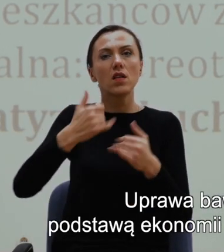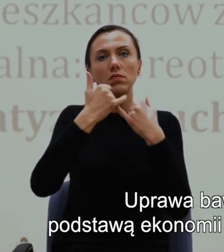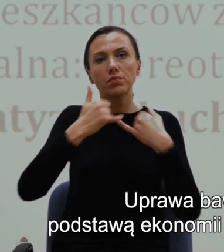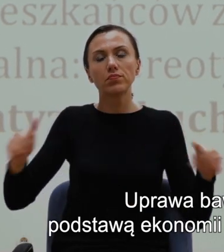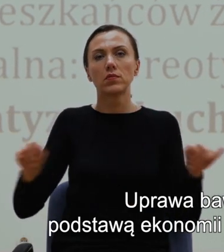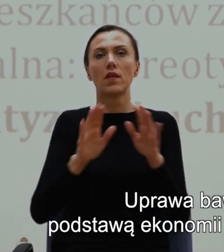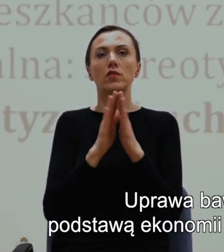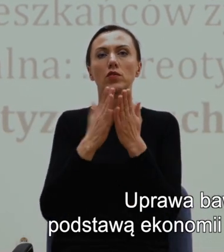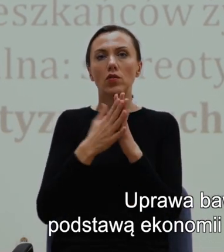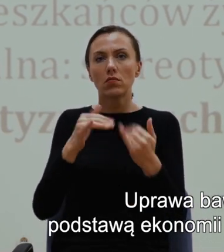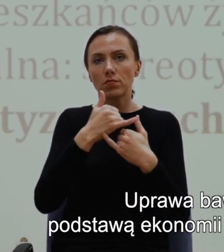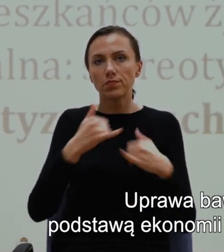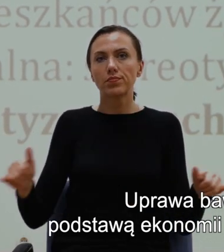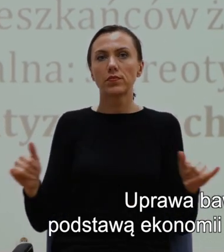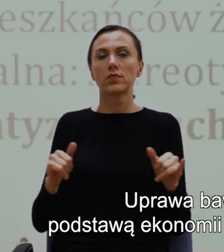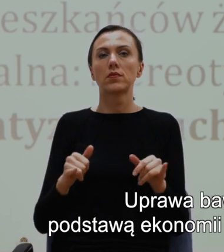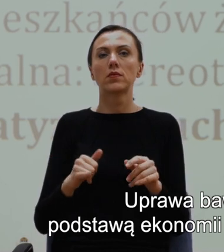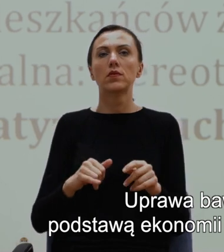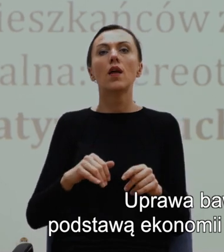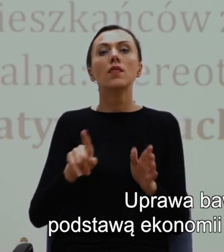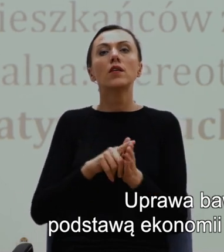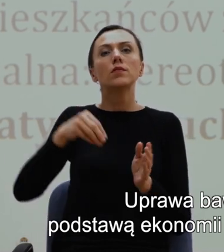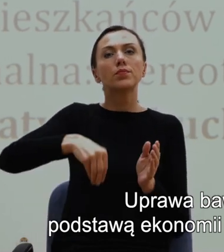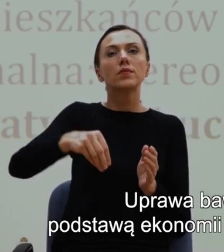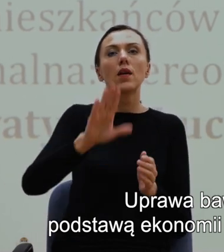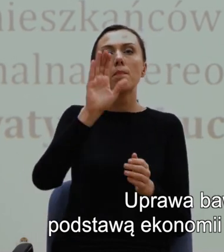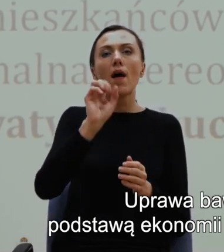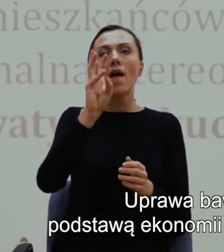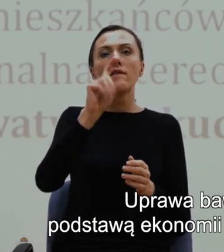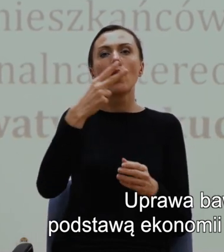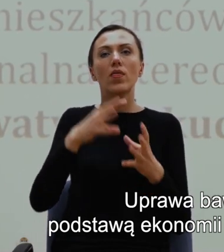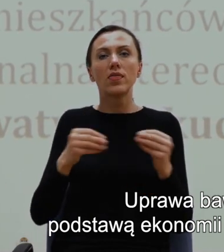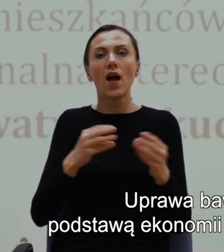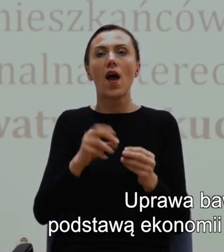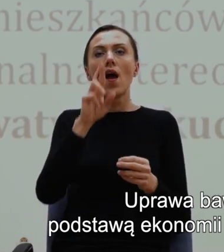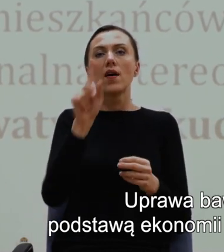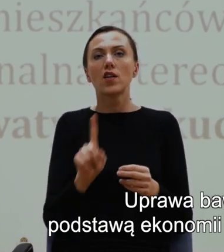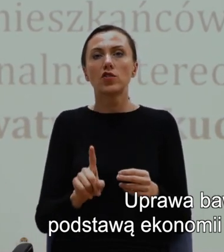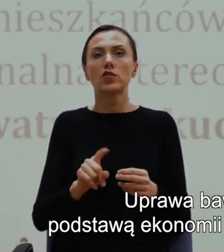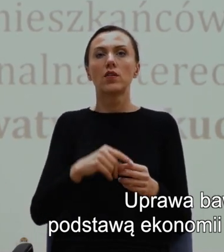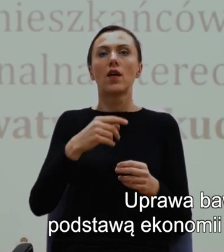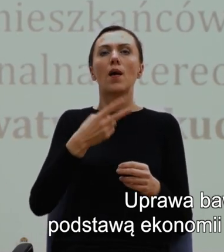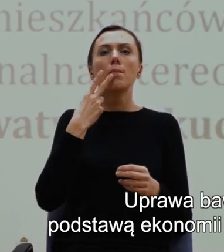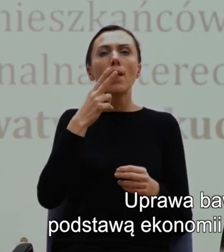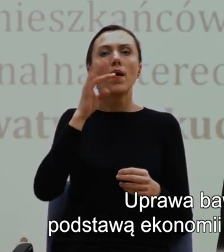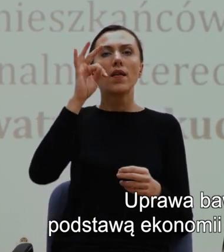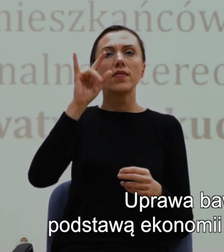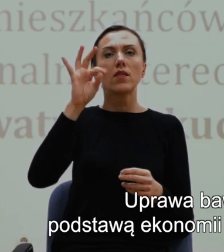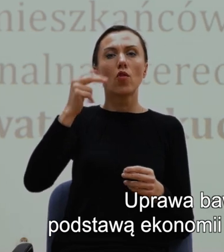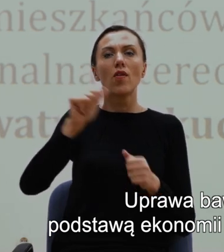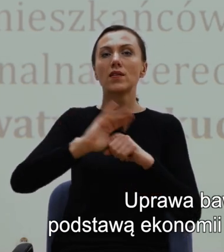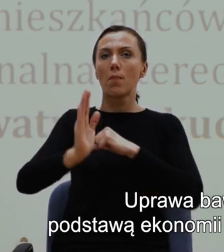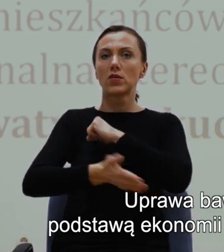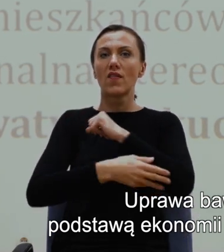Uprawa bawełny, uprawa ryżu, uprawa tytoniu, była podstawą ekonomii amerykańskiego